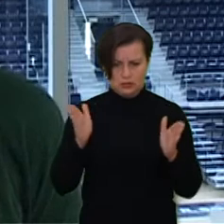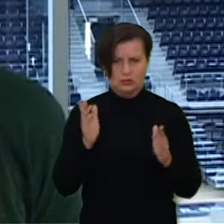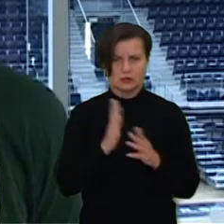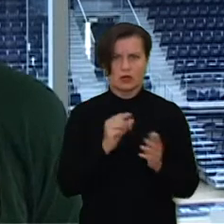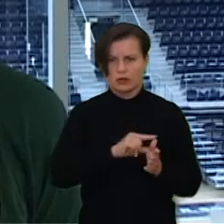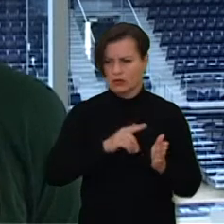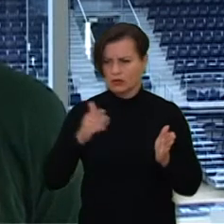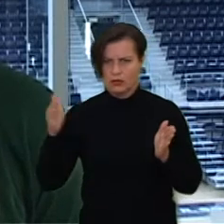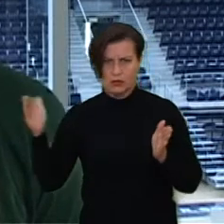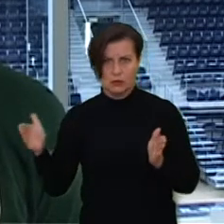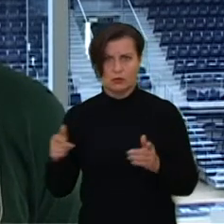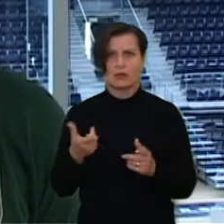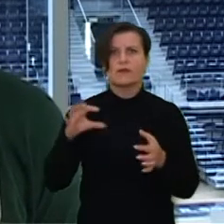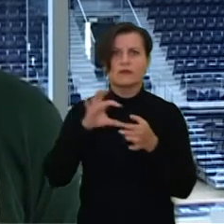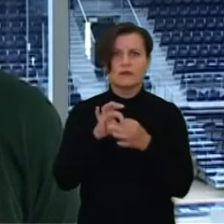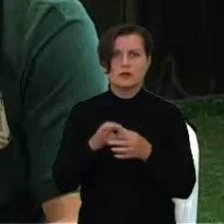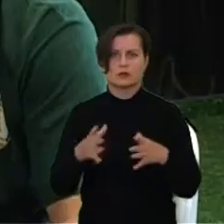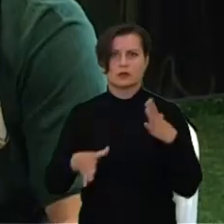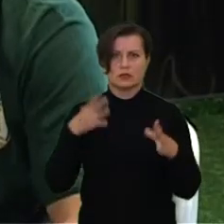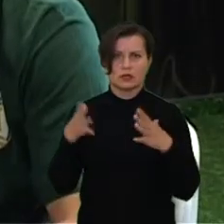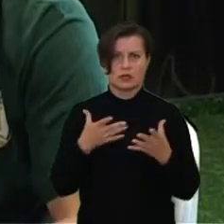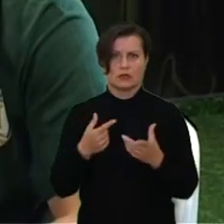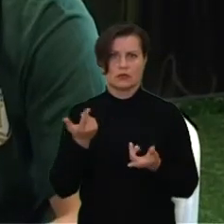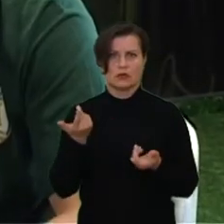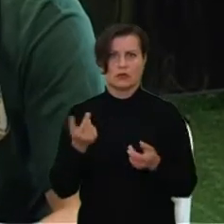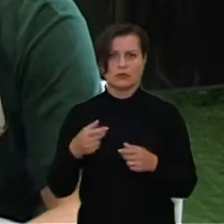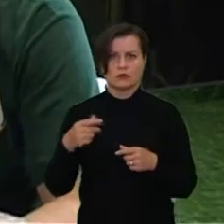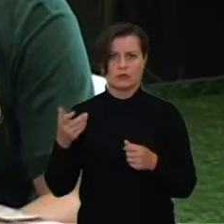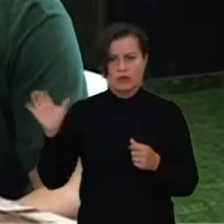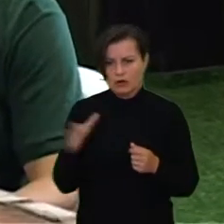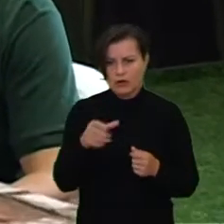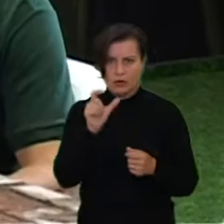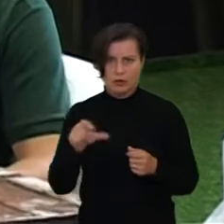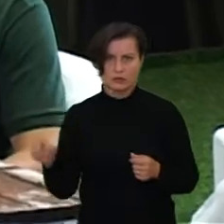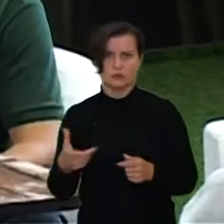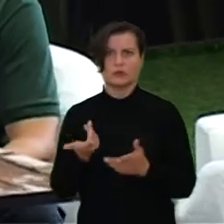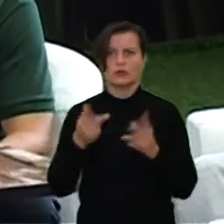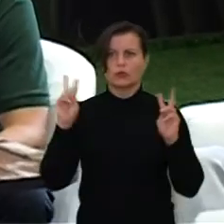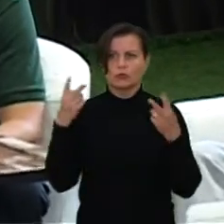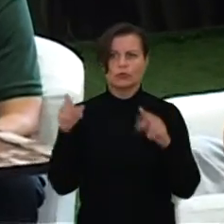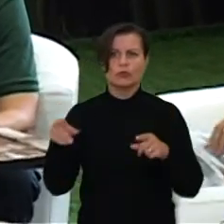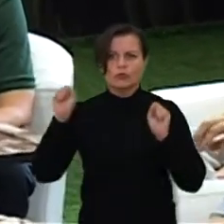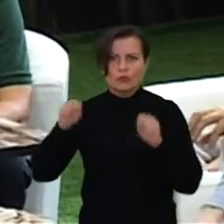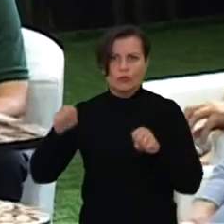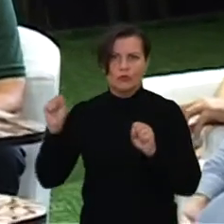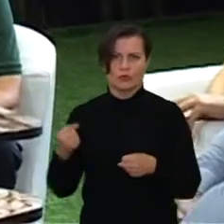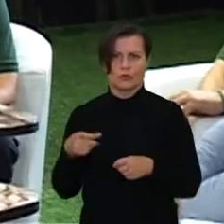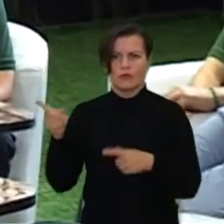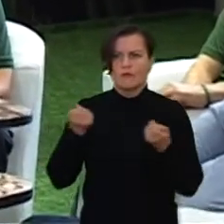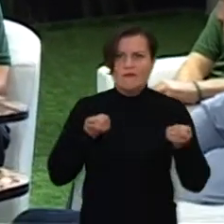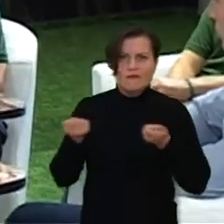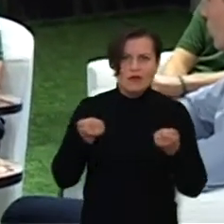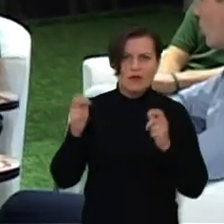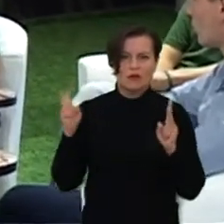priklauso ne tik nuo trenerių, ne tik nuo žaidėjų, bet ir nuo klubo galimybių ir nuo klubo organizacijos,